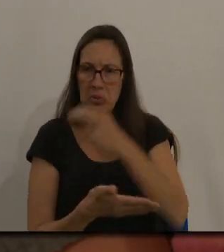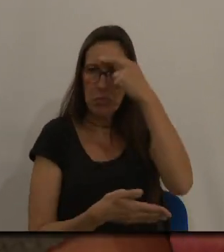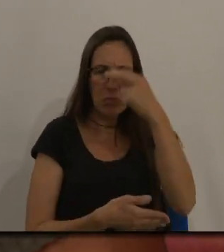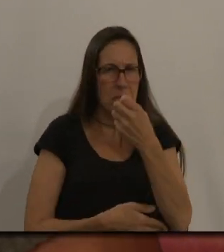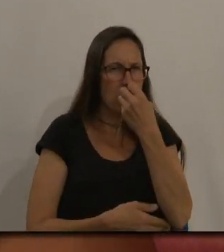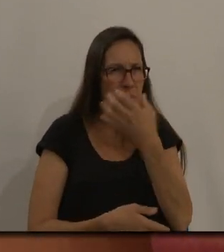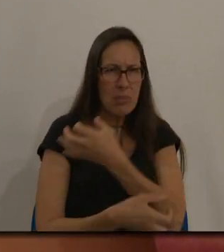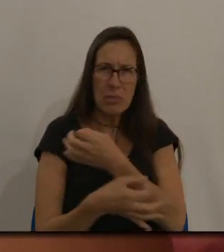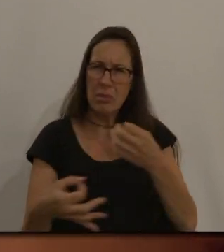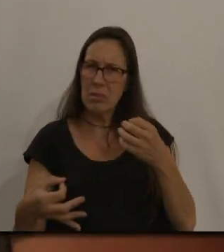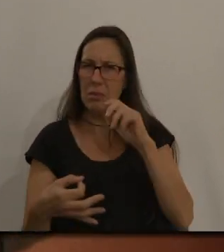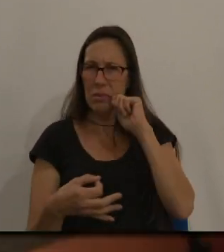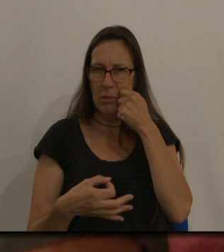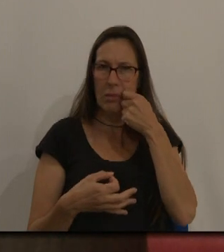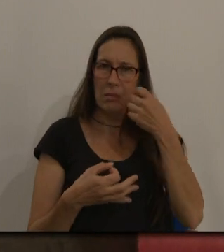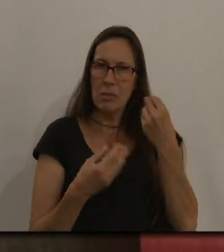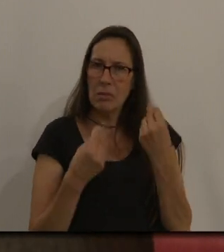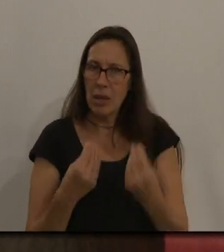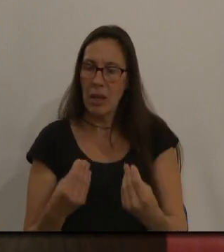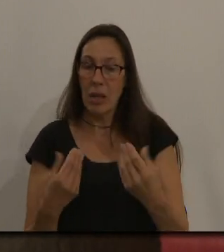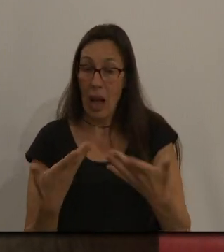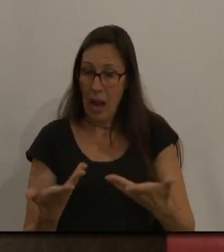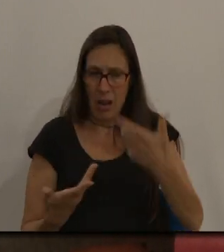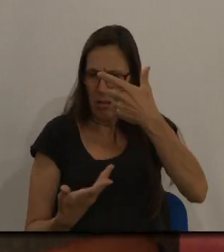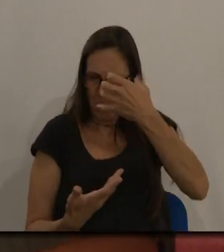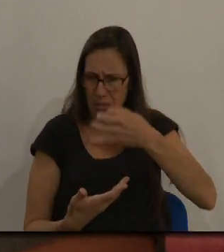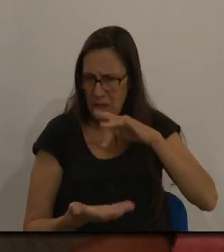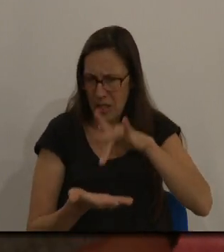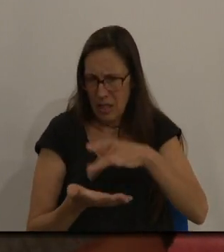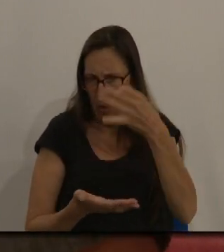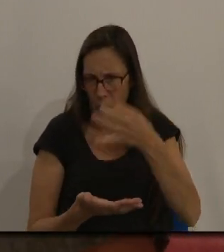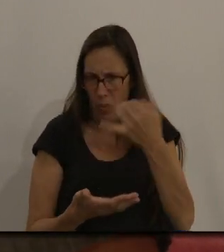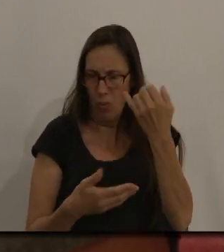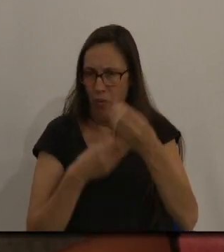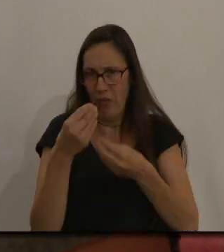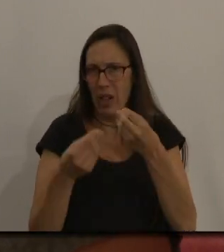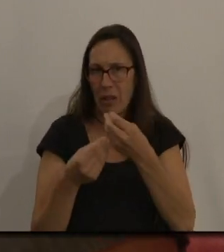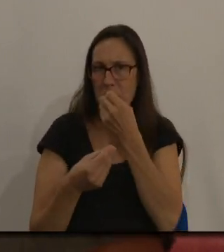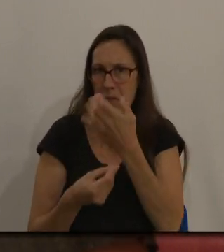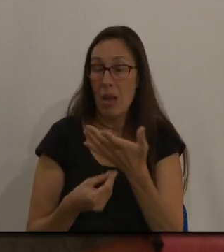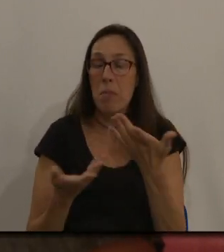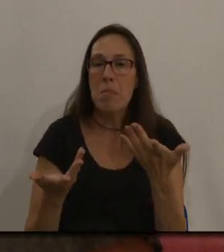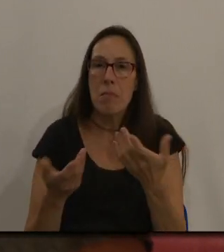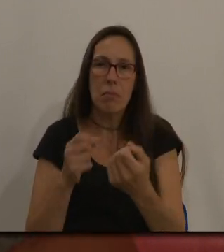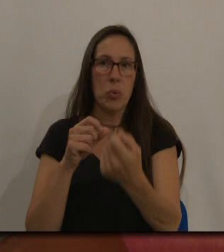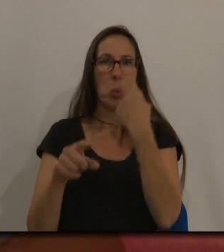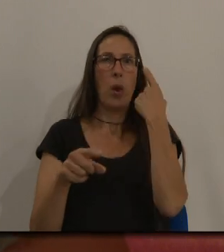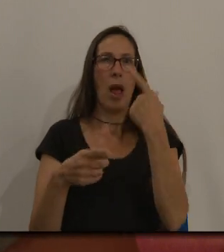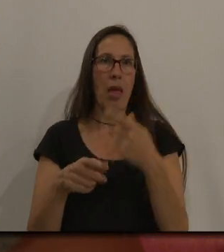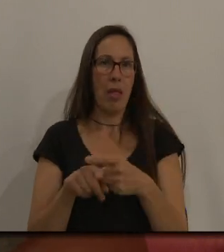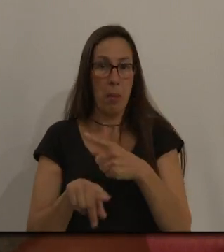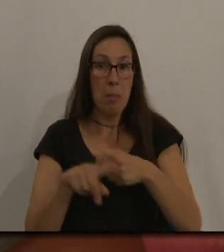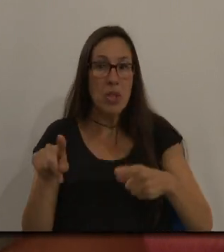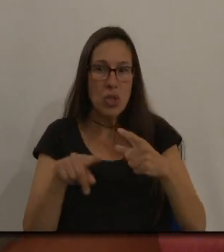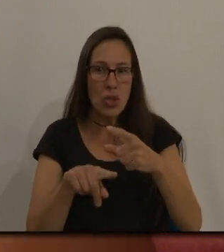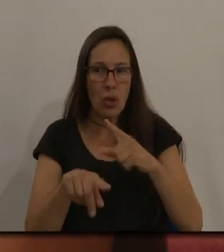de les circumstàncies, i en aquest cas també hi haguéssim set. Per tant, ens ha sorprès molt una trucada mitja hora abans d